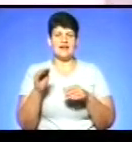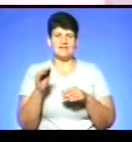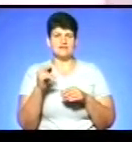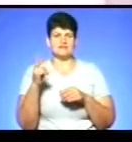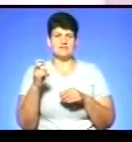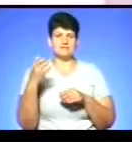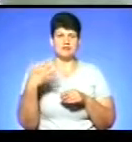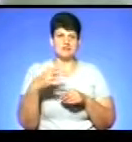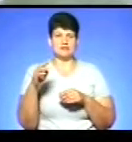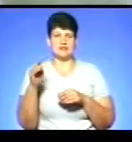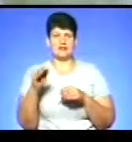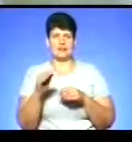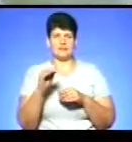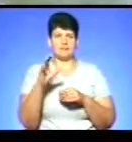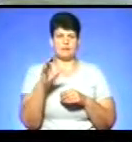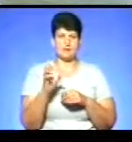та F-500.